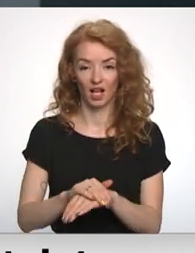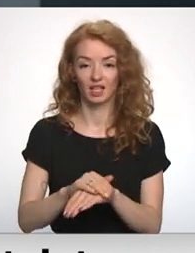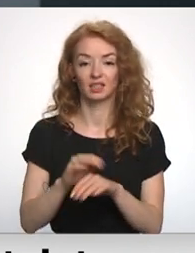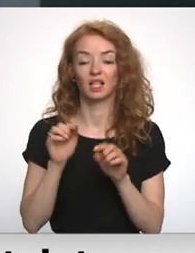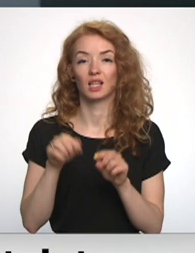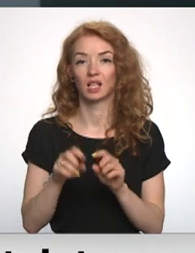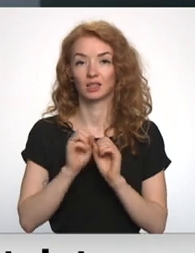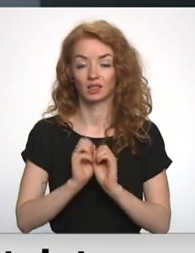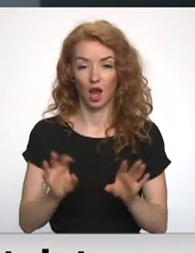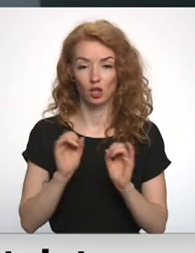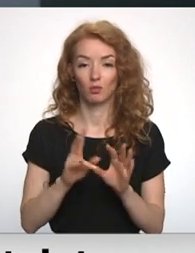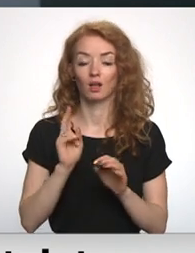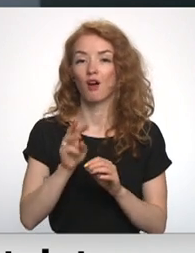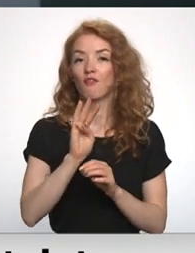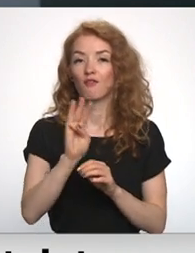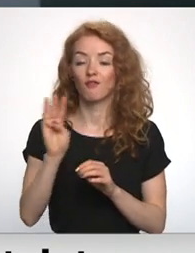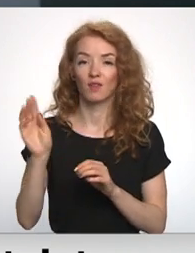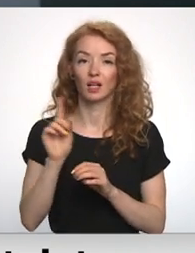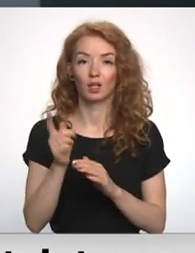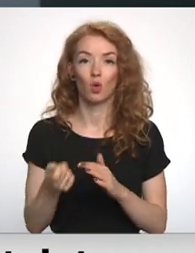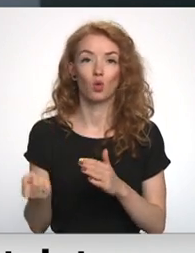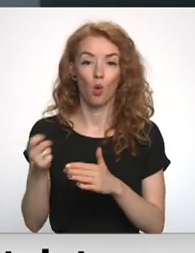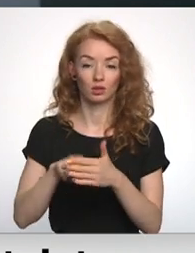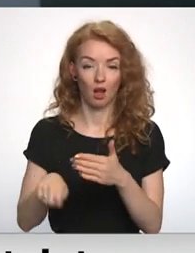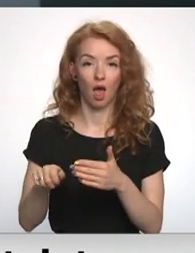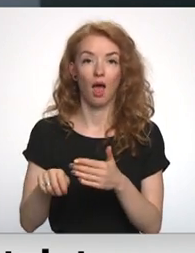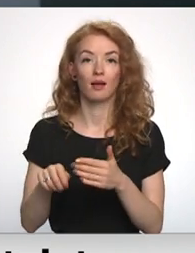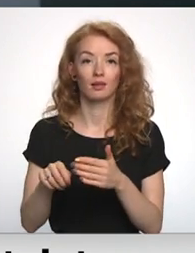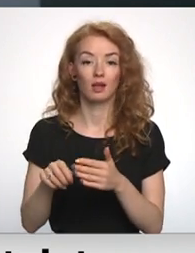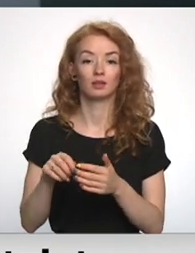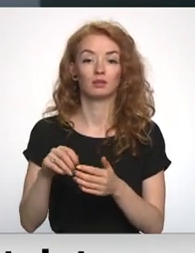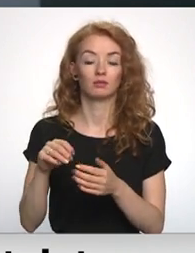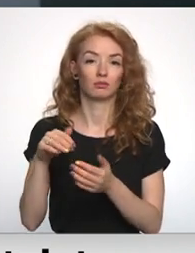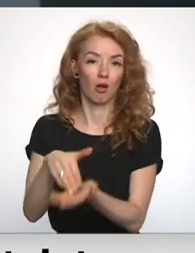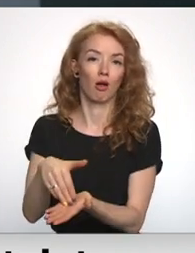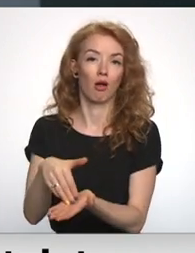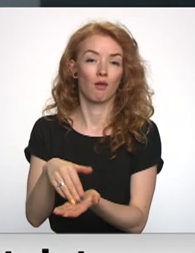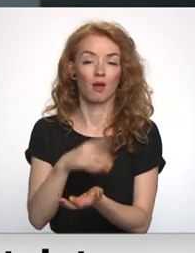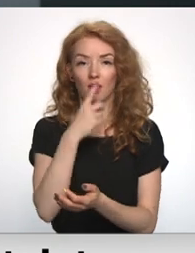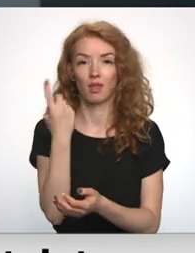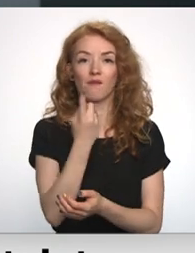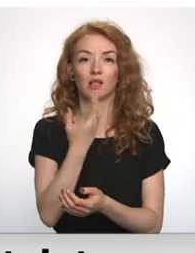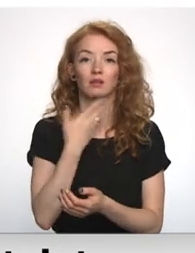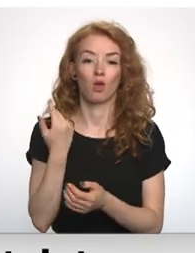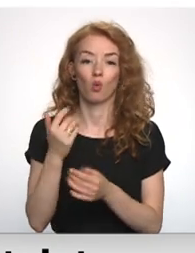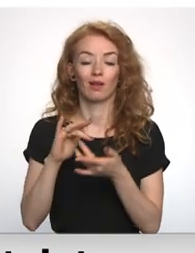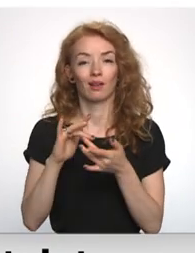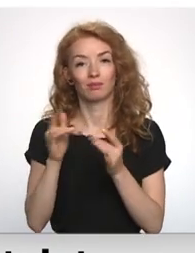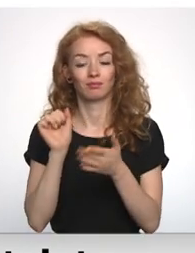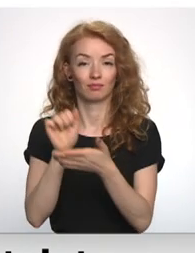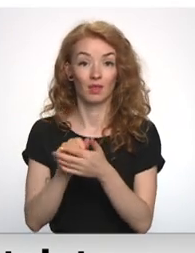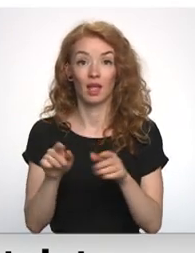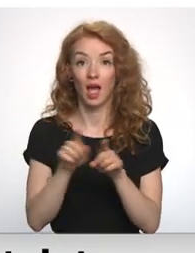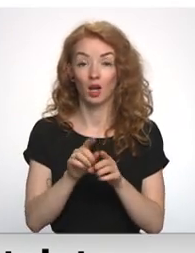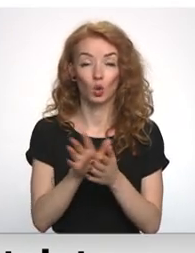skaidrojums ir tāds, ka mājaslapas tika noslēgtas, atstātas statiskas un ar viņām neviens vairs nav strādājis. Tieši tāpat